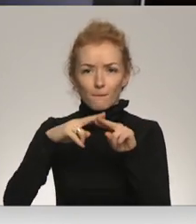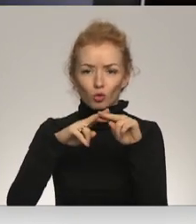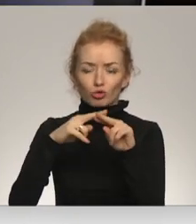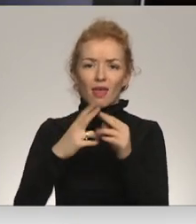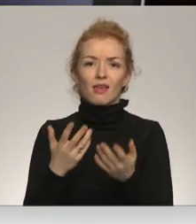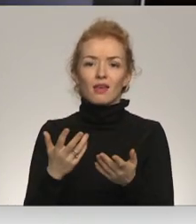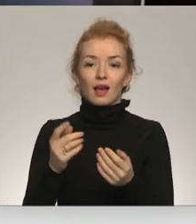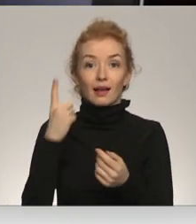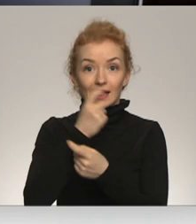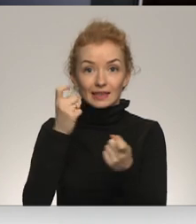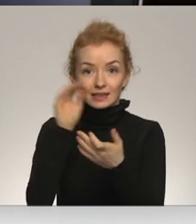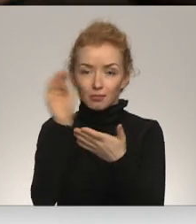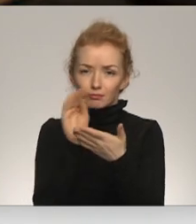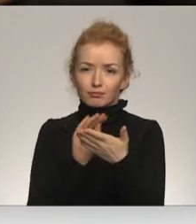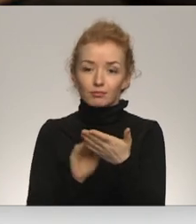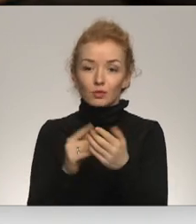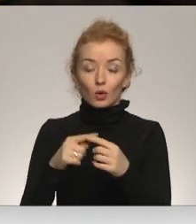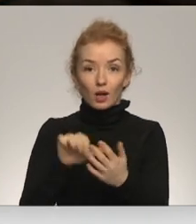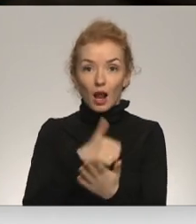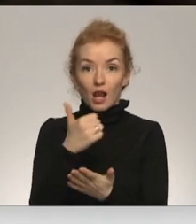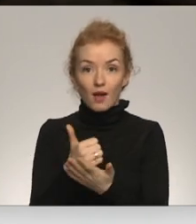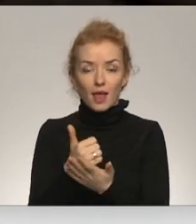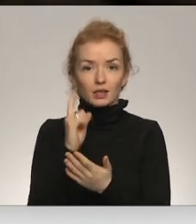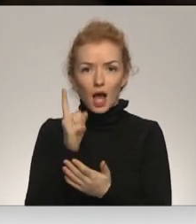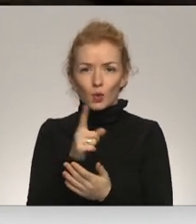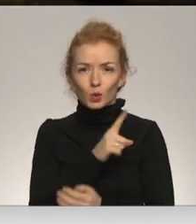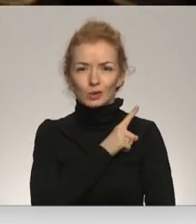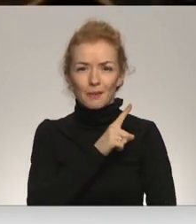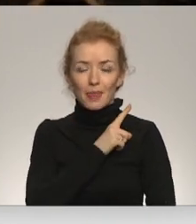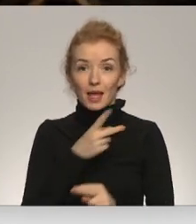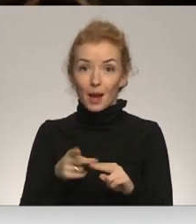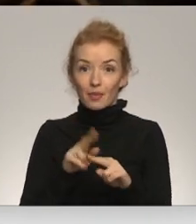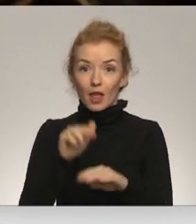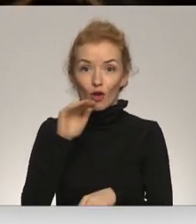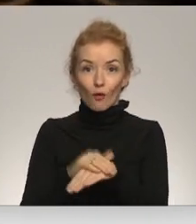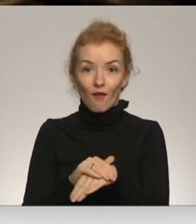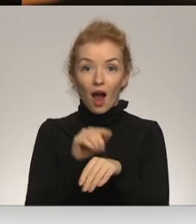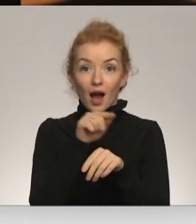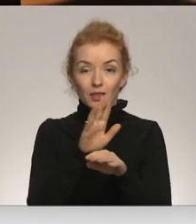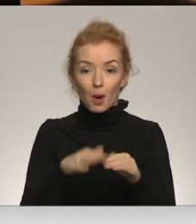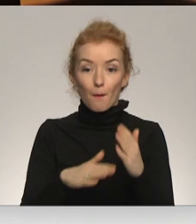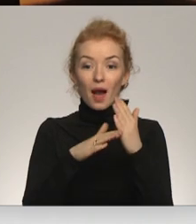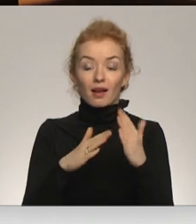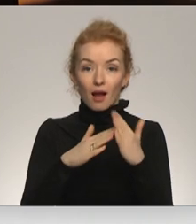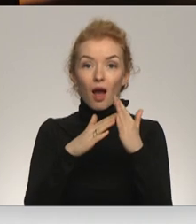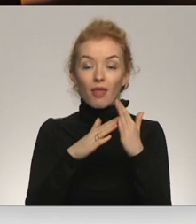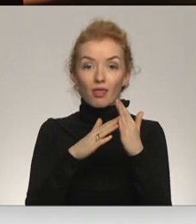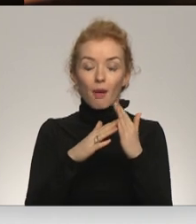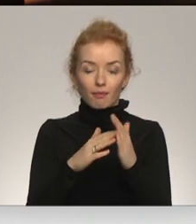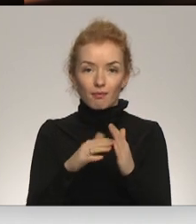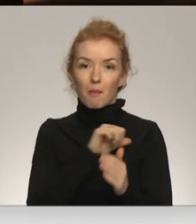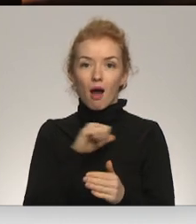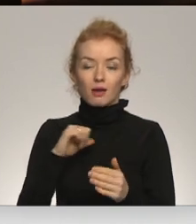kruztvārnumīklās un izziņu sarakstēs. Galvenais ir jābūt vērīgam. Tad konkrētais fakts par barikādēm, kaut arī iepriekš nezināts,